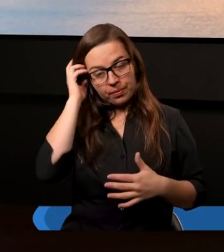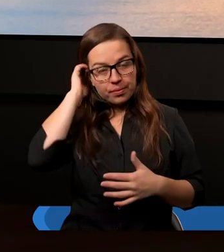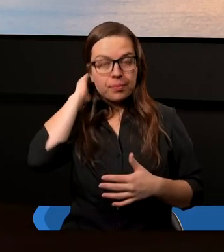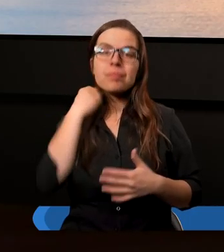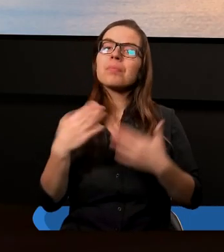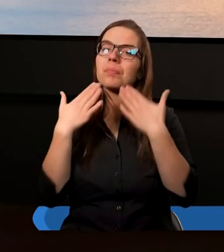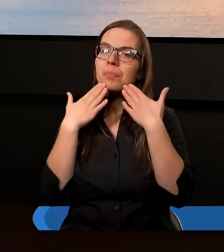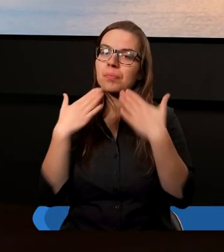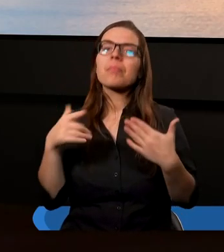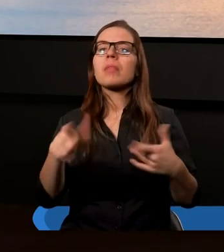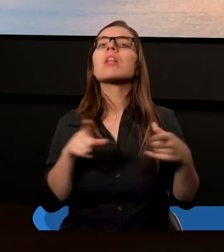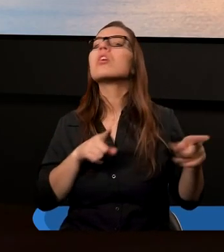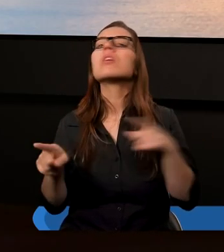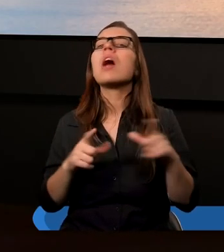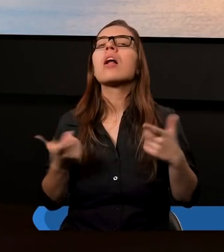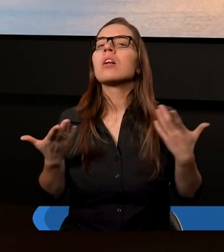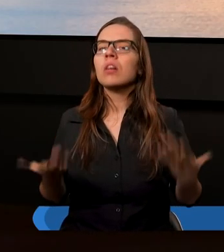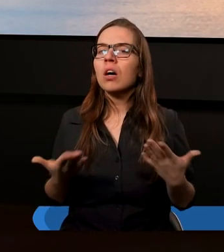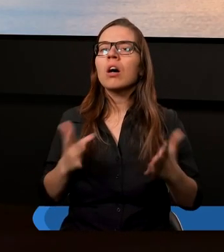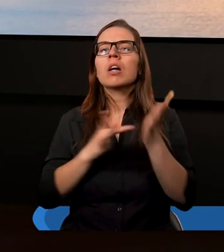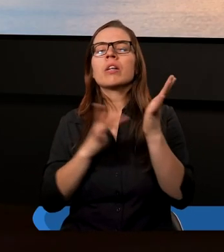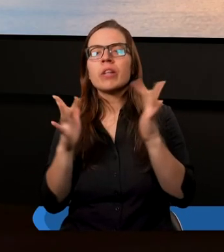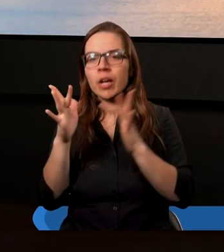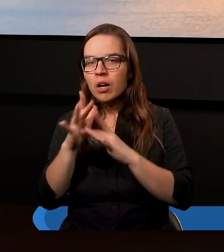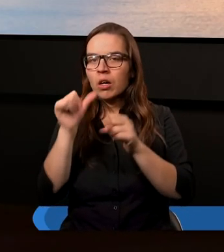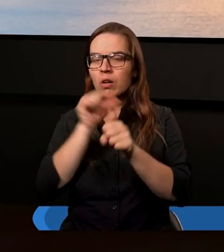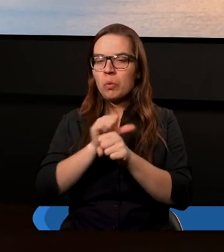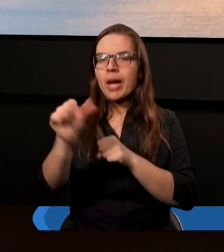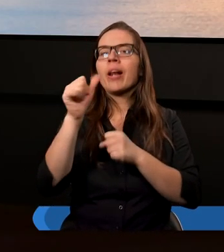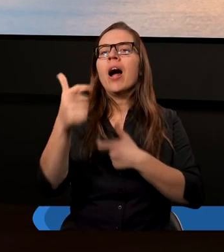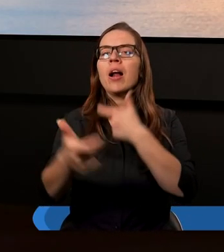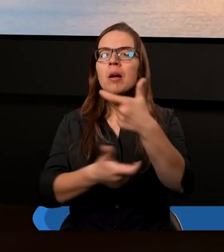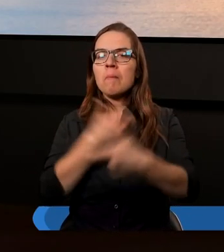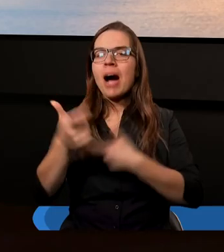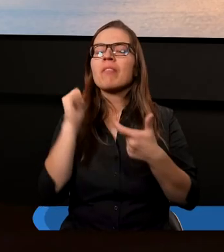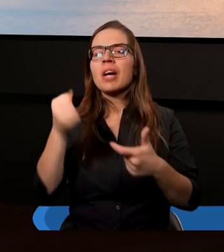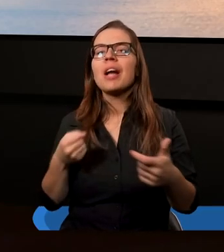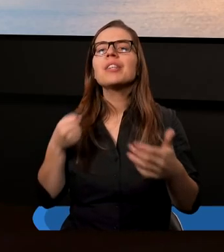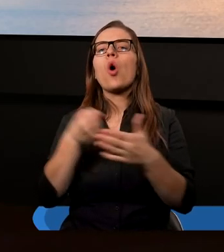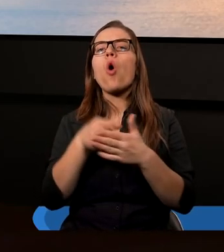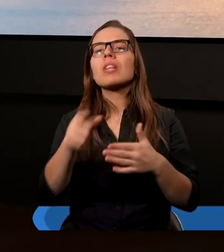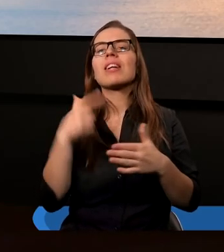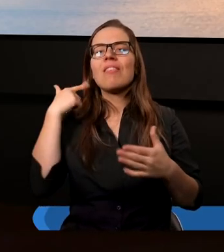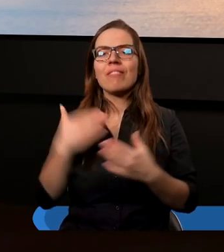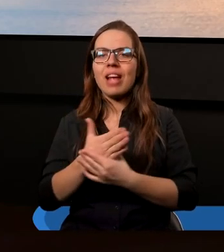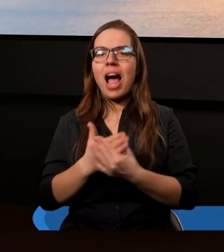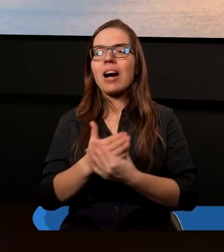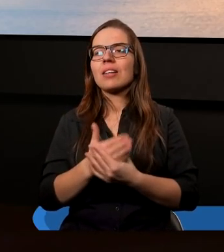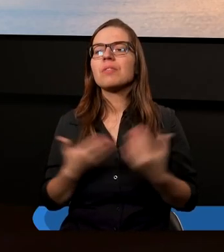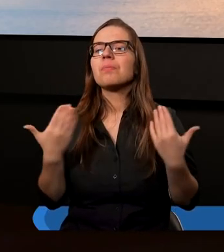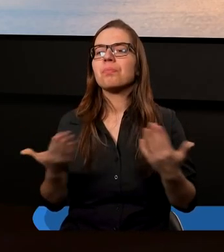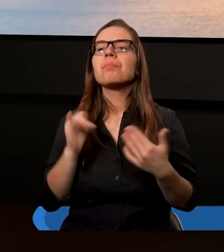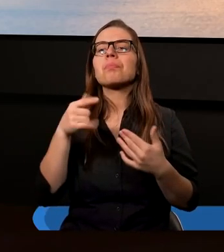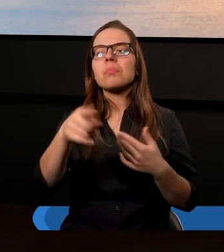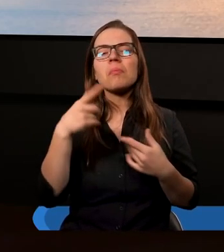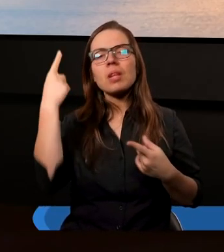Co oznacza, że Jezus jest sprawcą i dokończycielem wiary? Dla nas. Właśnie w tym